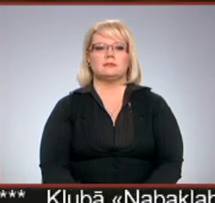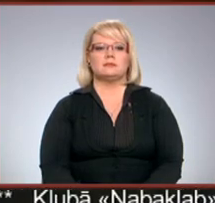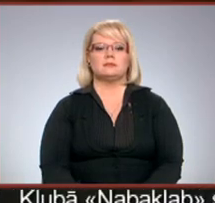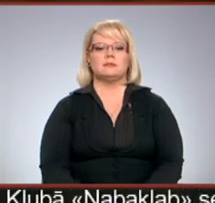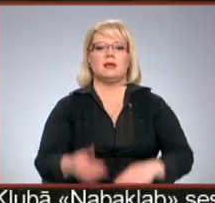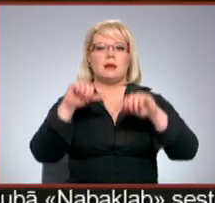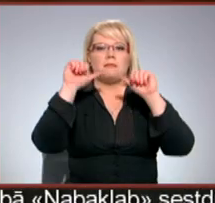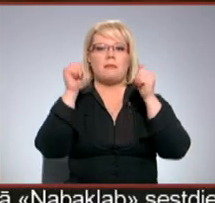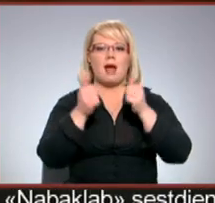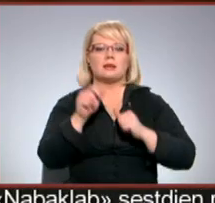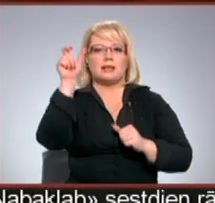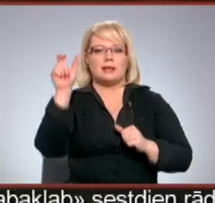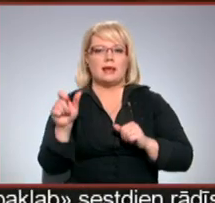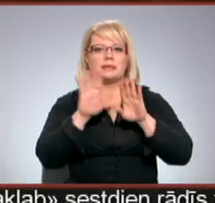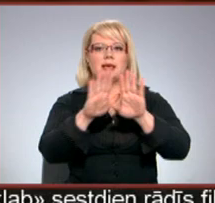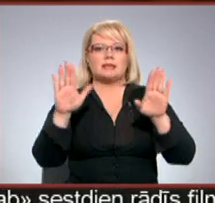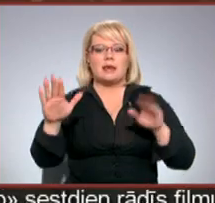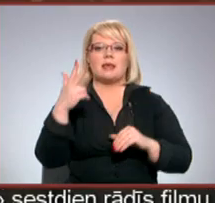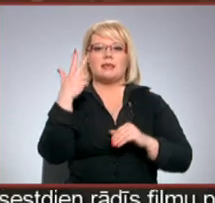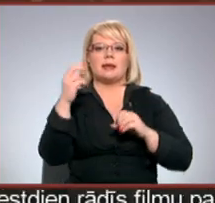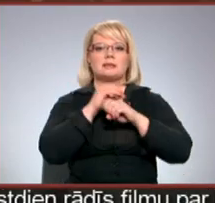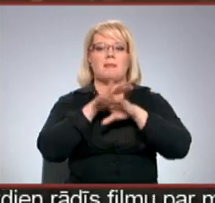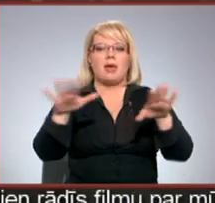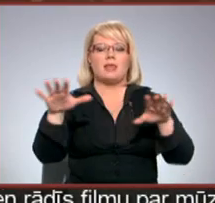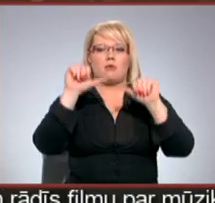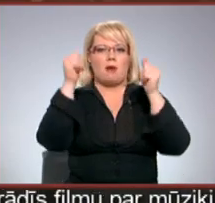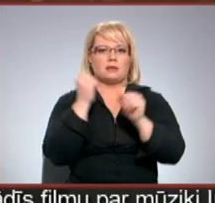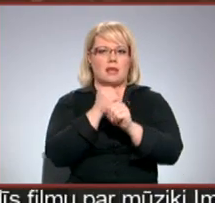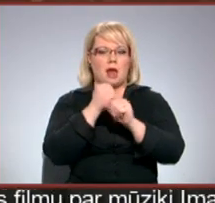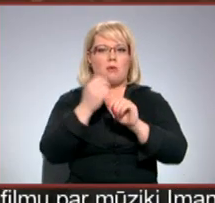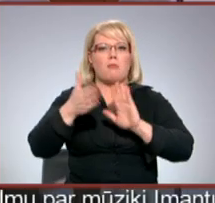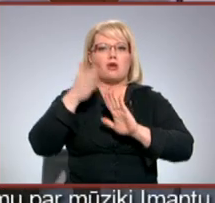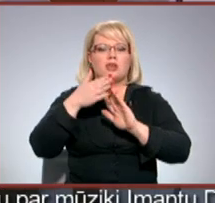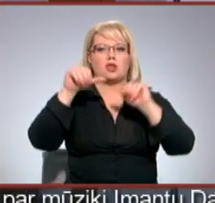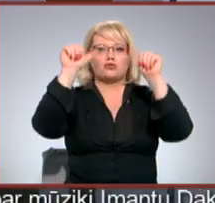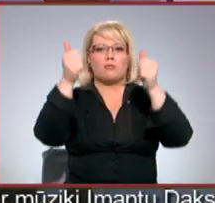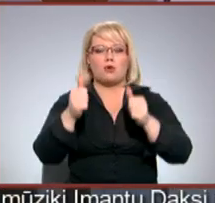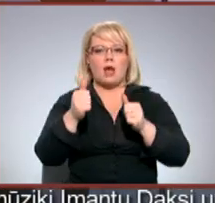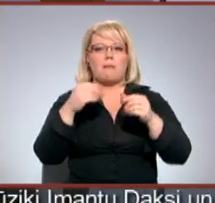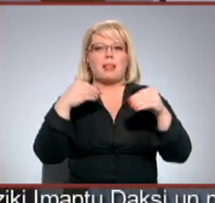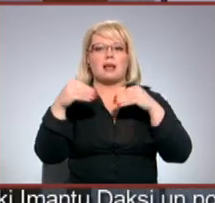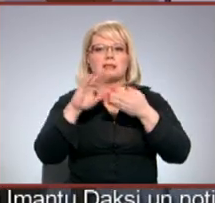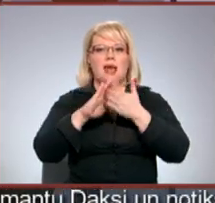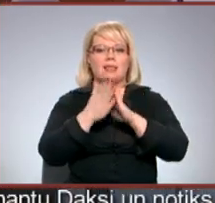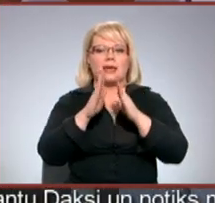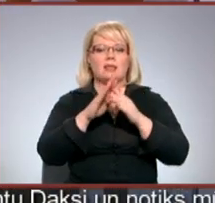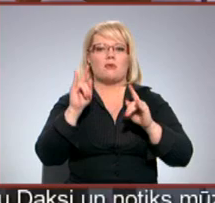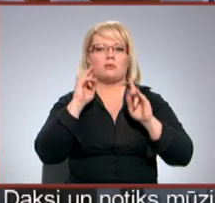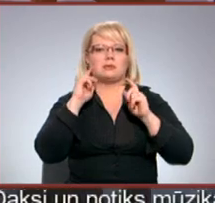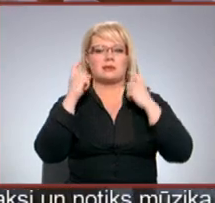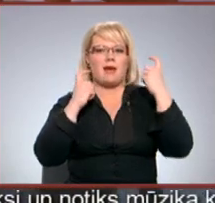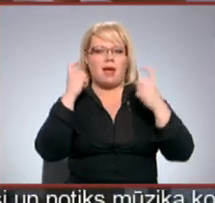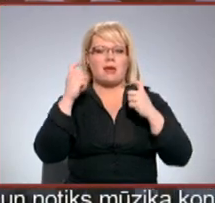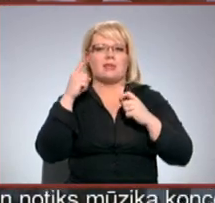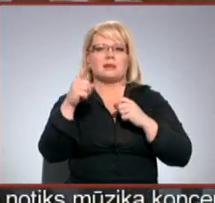Mākslinieca Liene Mackus izstāda trīs mēdīju mākslas darbus – porcelāna skulptūras, plastlīna, animācija un skaņu. Tas ir mākslinieca